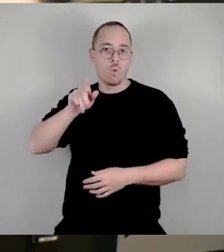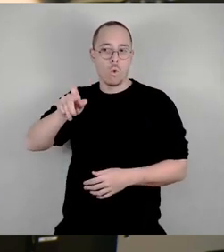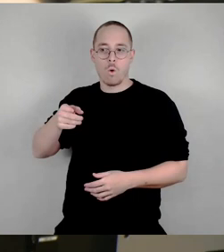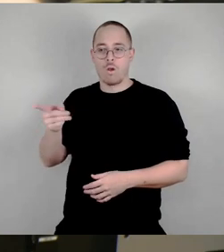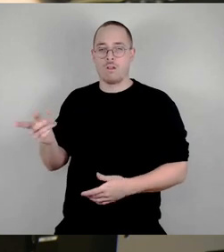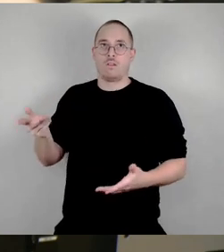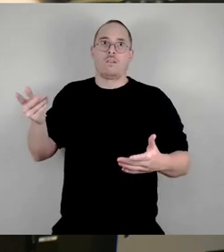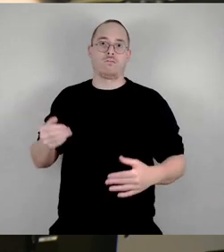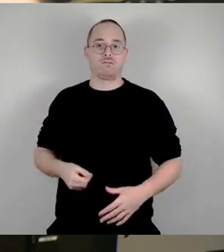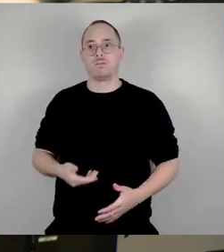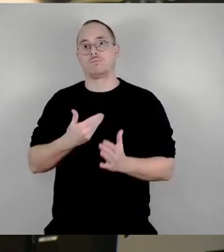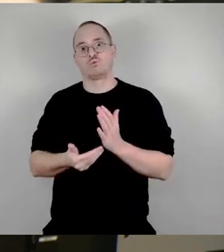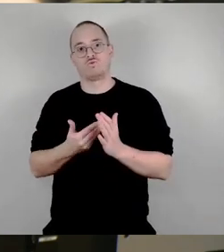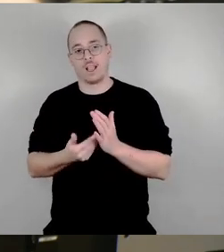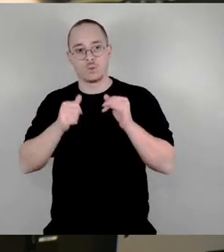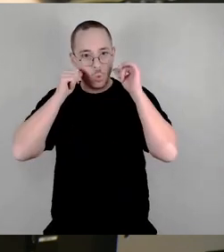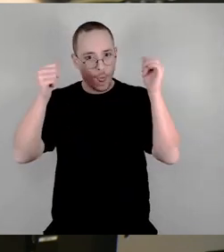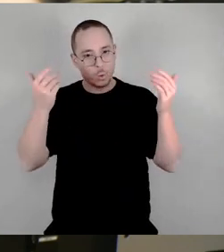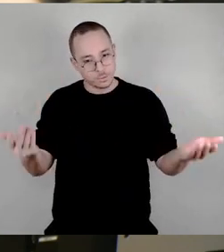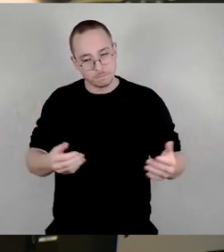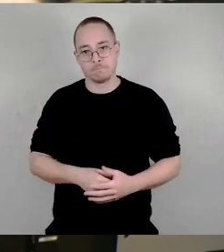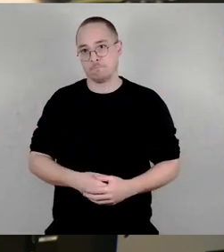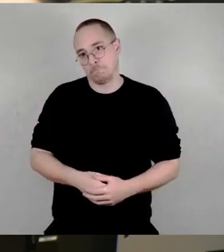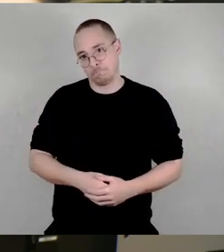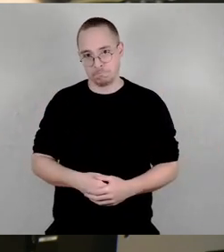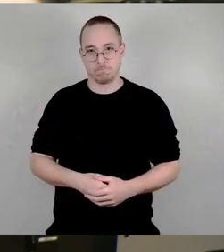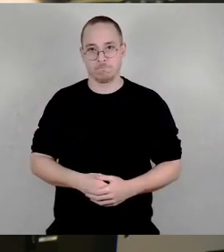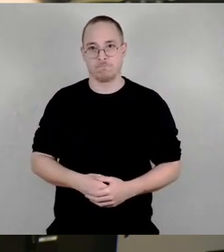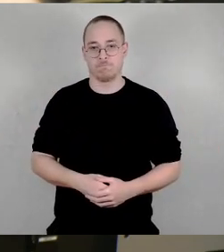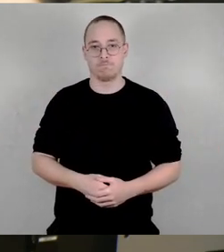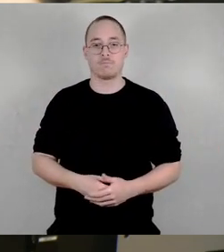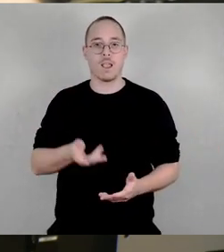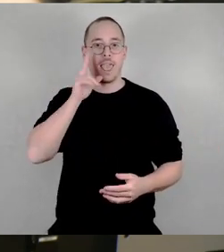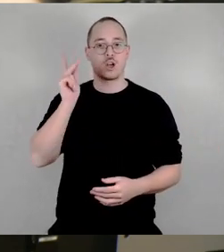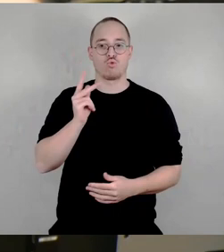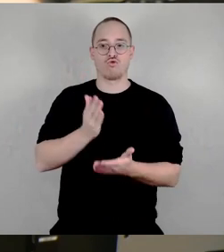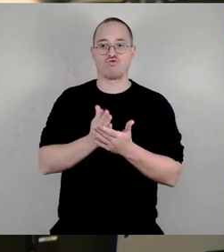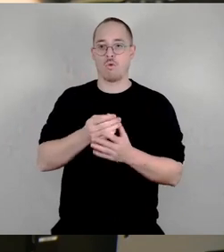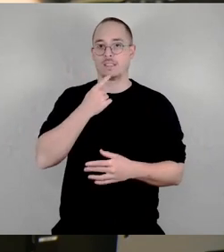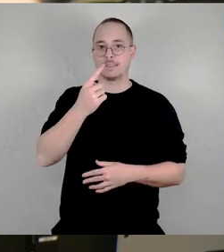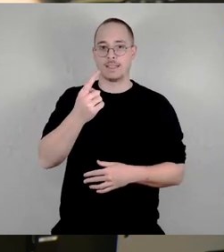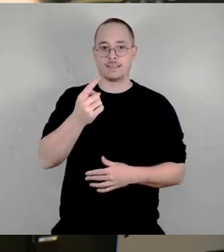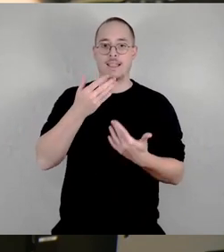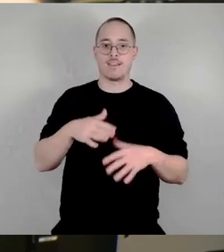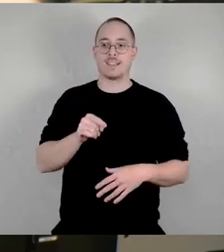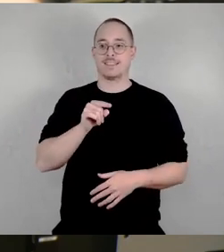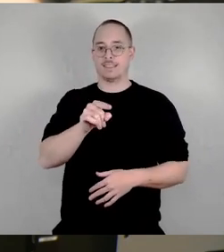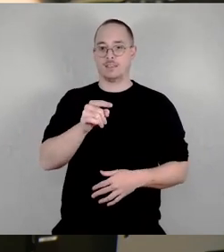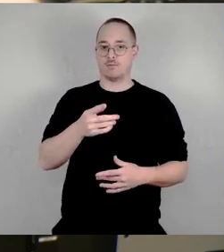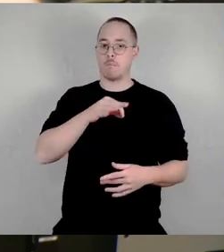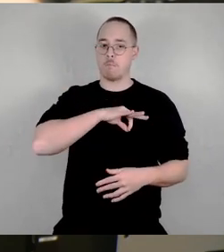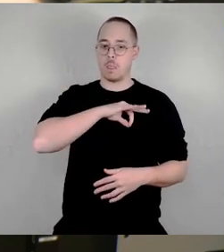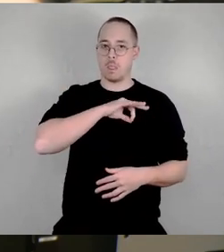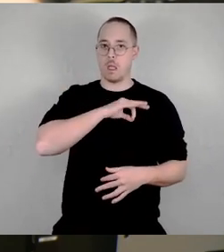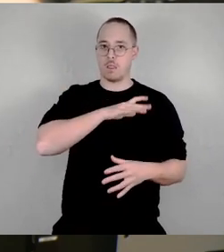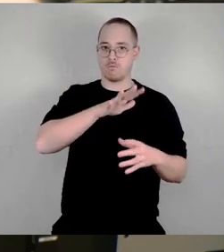Wie der Herr Kühn schon gesagt hatte, gab es ja Gespräche zwischen allen Parteien beim Herrn Kühn und leider kam keine